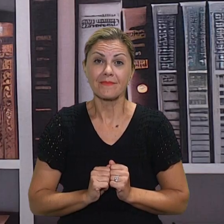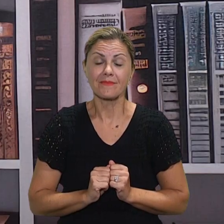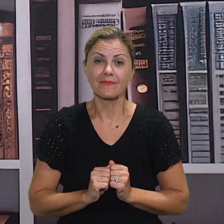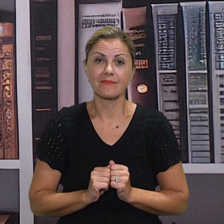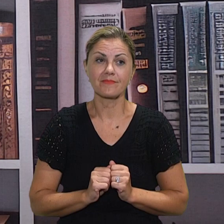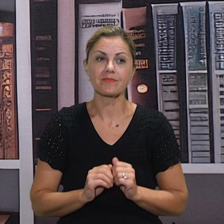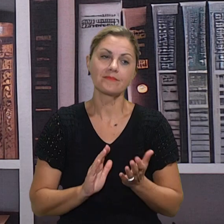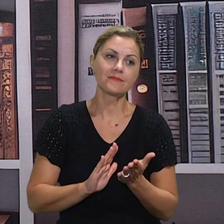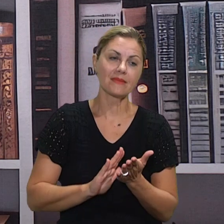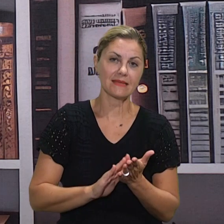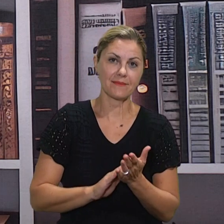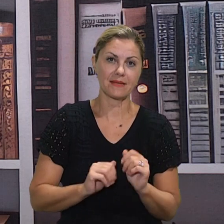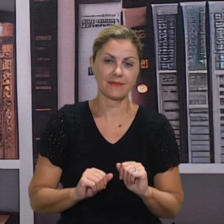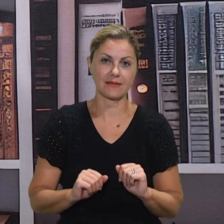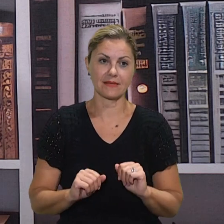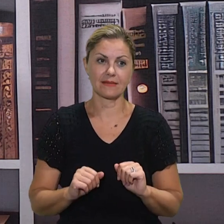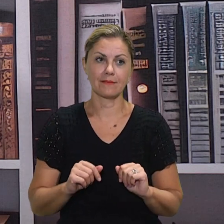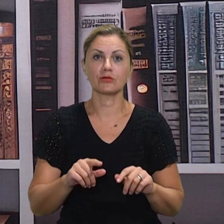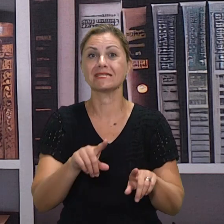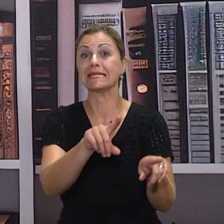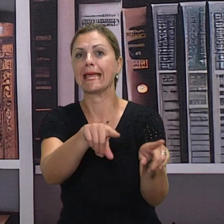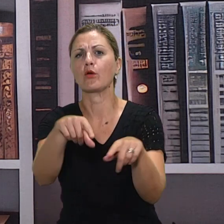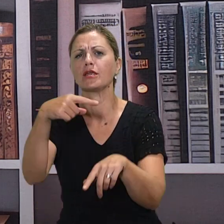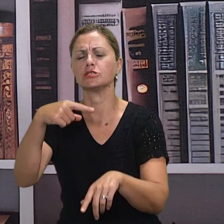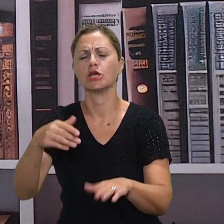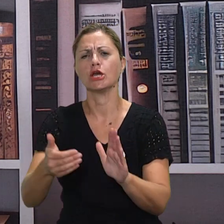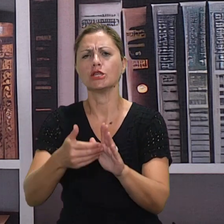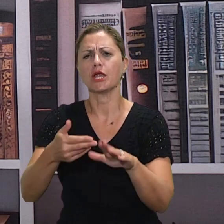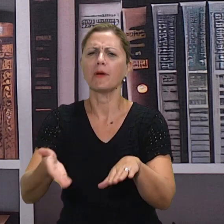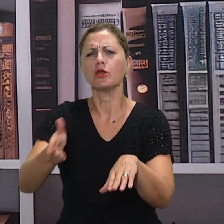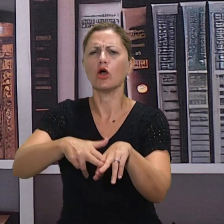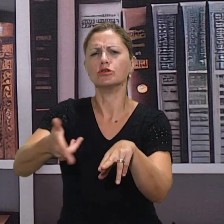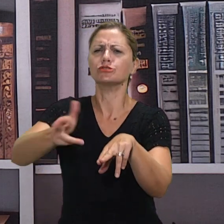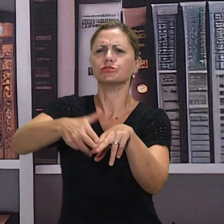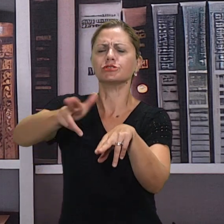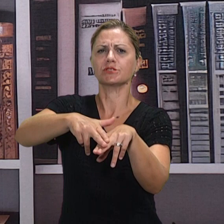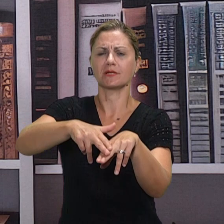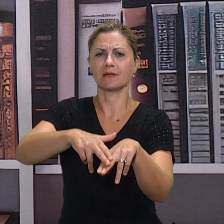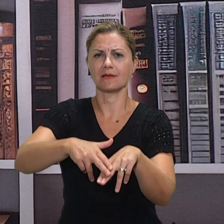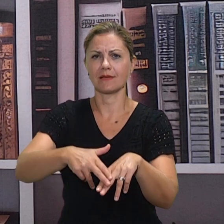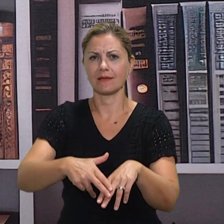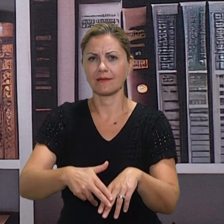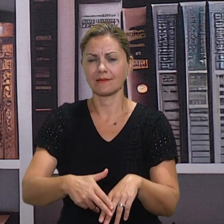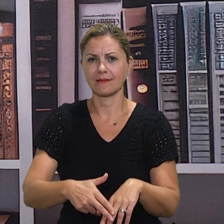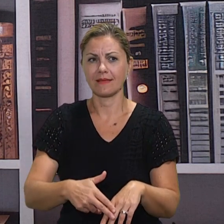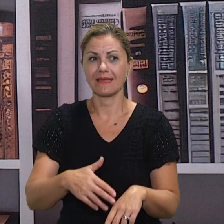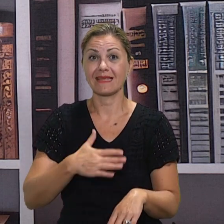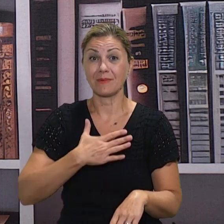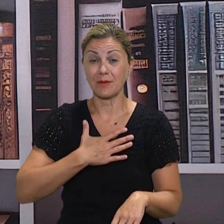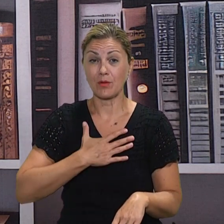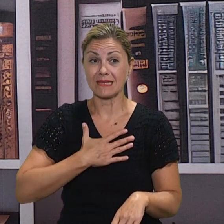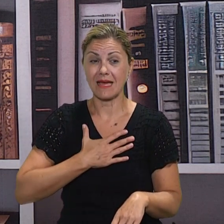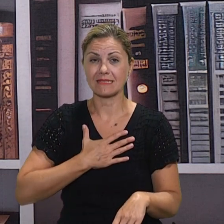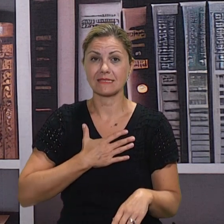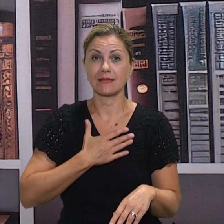Možda će neke kolege ovako reći da je potrebno još malo više podići jer najviše nam odlazi iz našeg